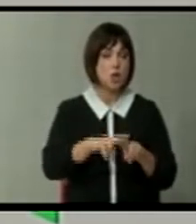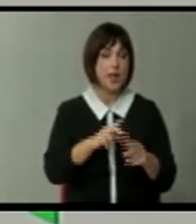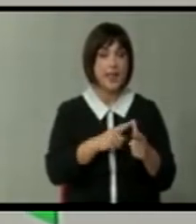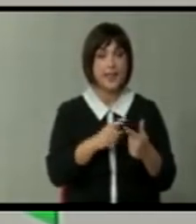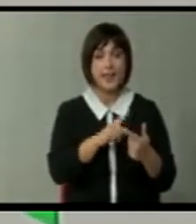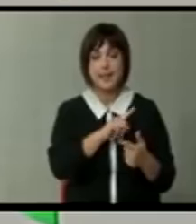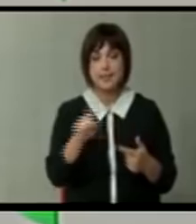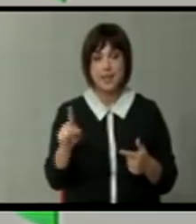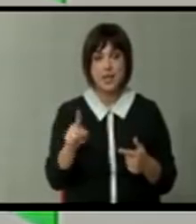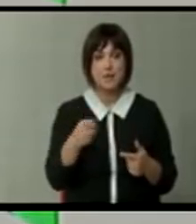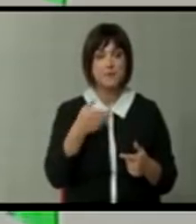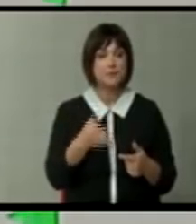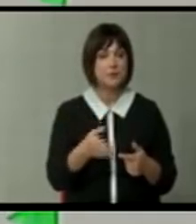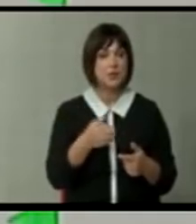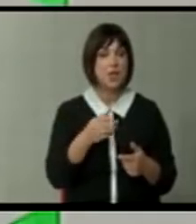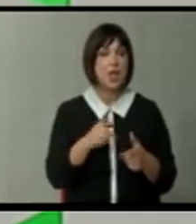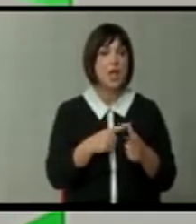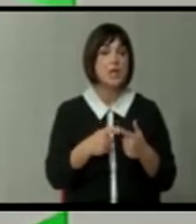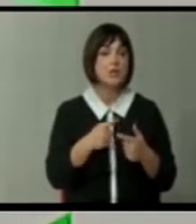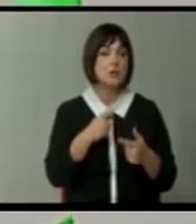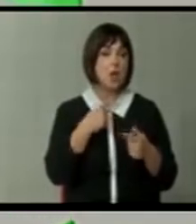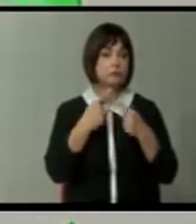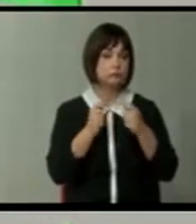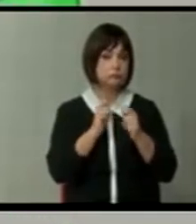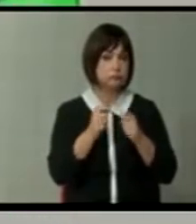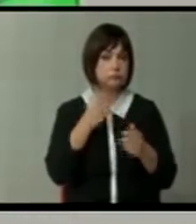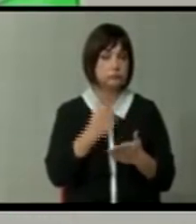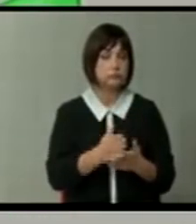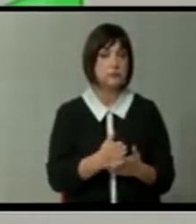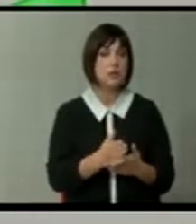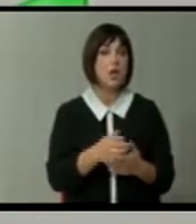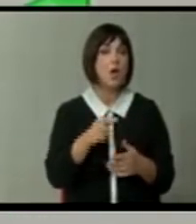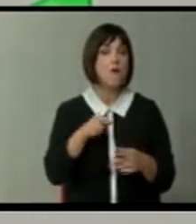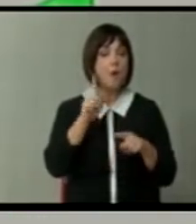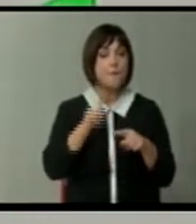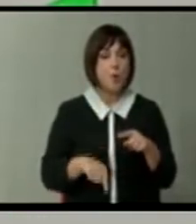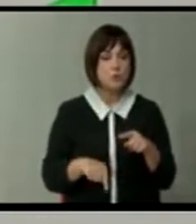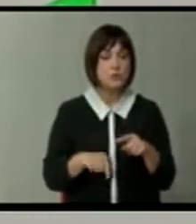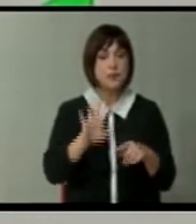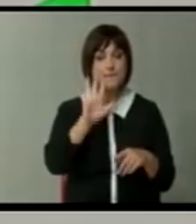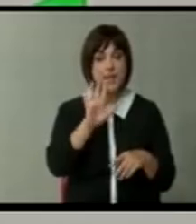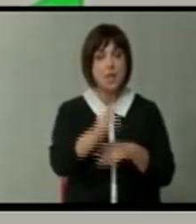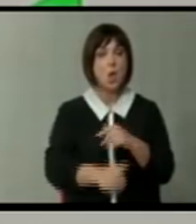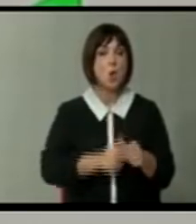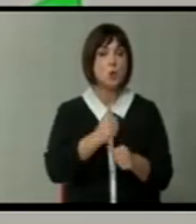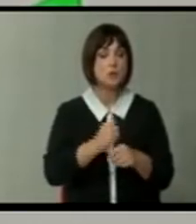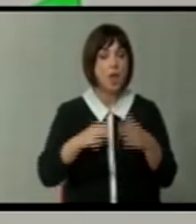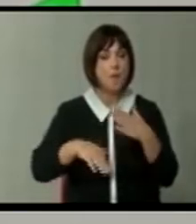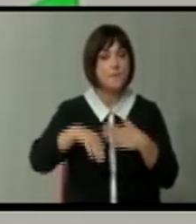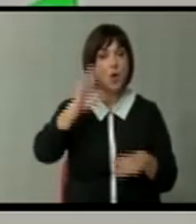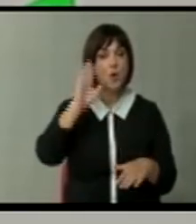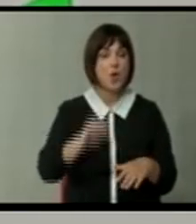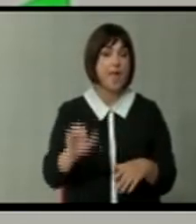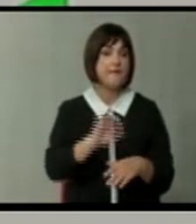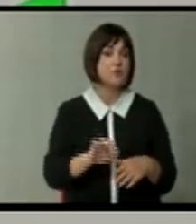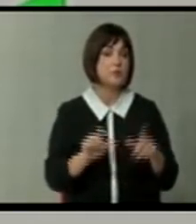меритократска одлука или мериторна одлука. Реално последни ве пет години се повеќе та